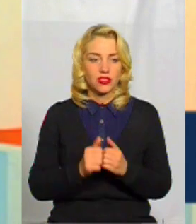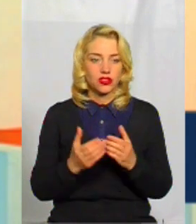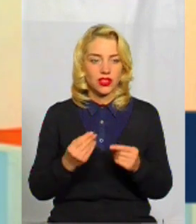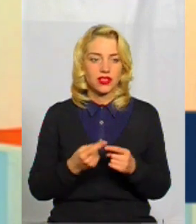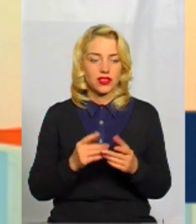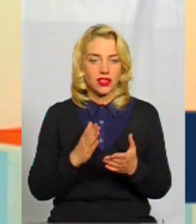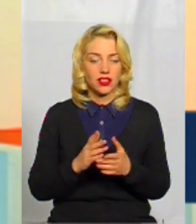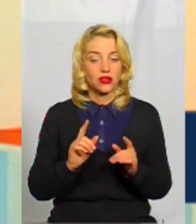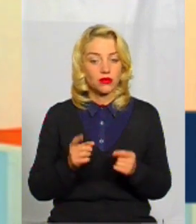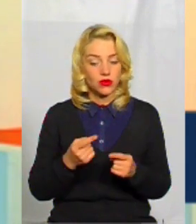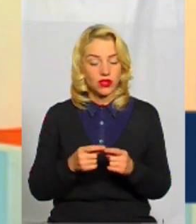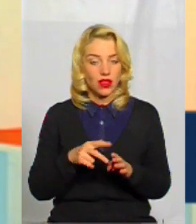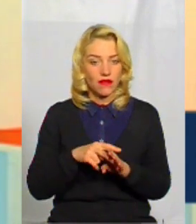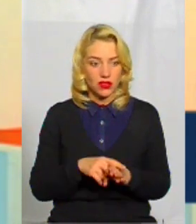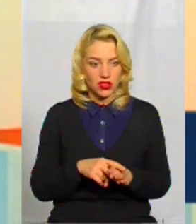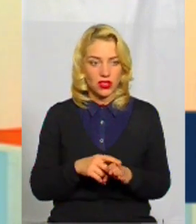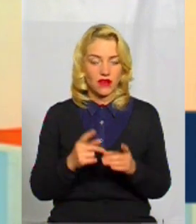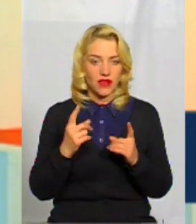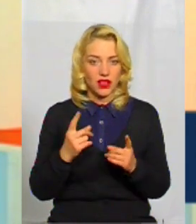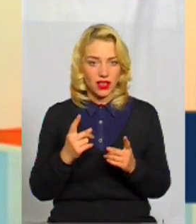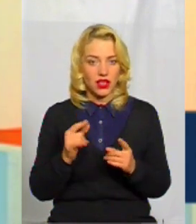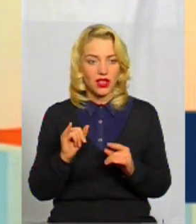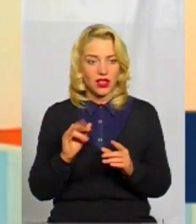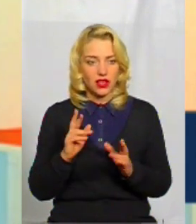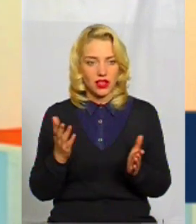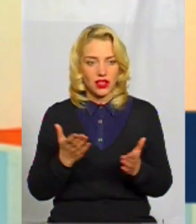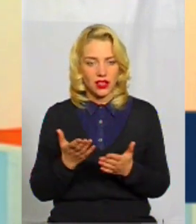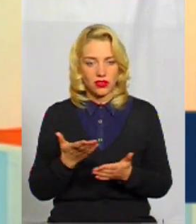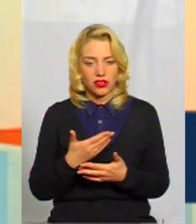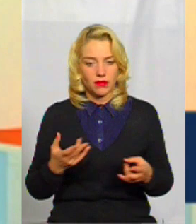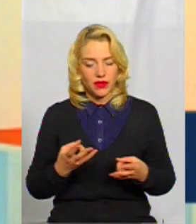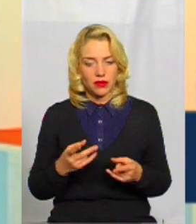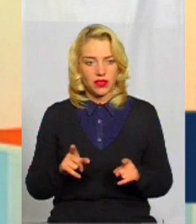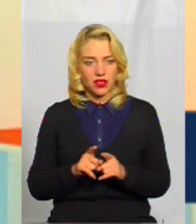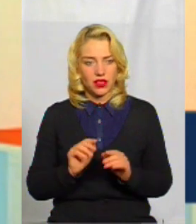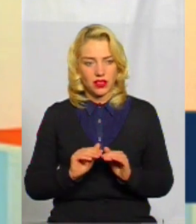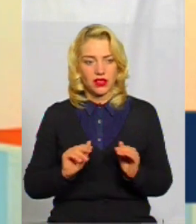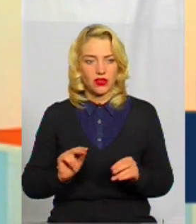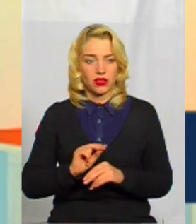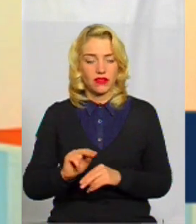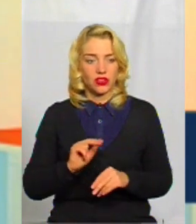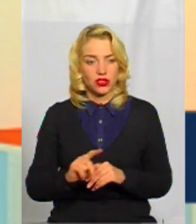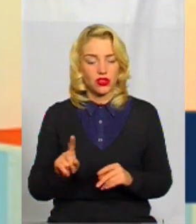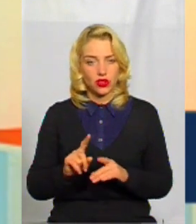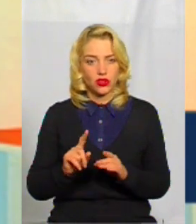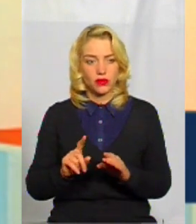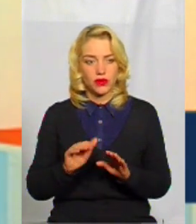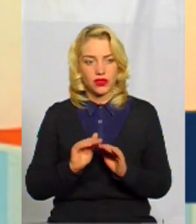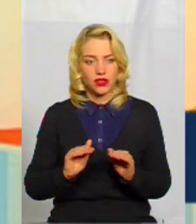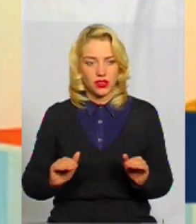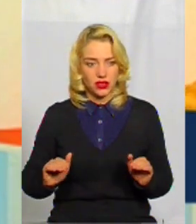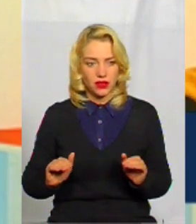це є. Тому це навантаження страшенно велике. І якось нам потрібно так діток навчити, щоб вони,